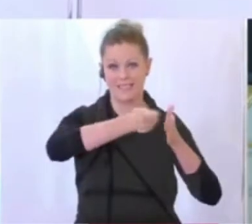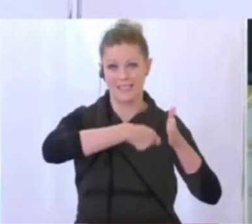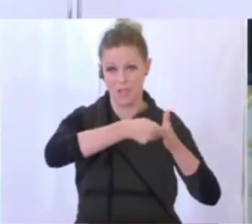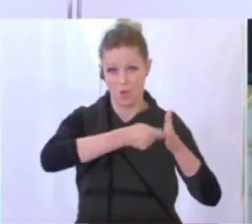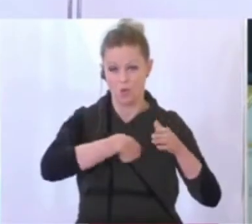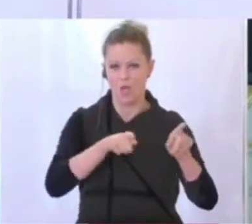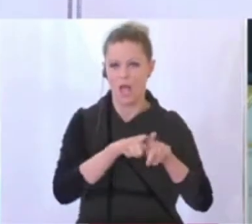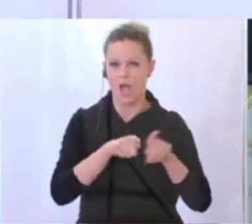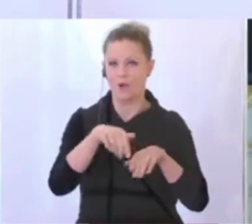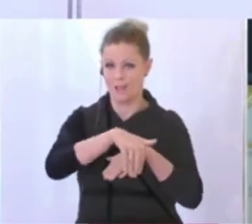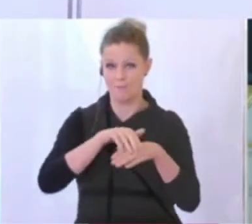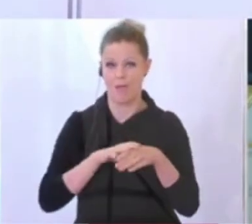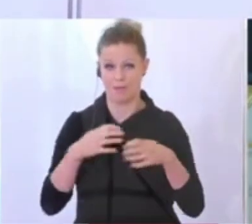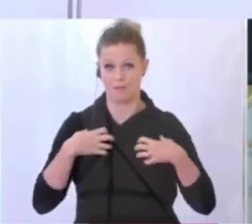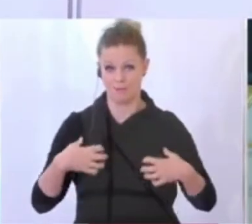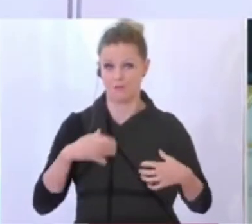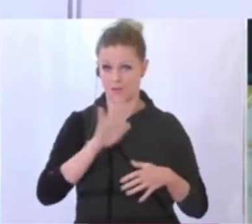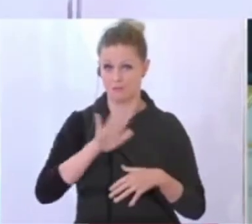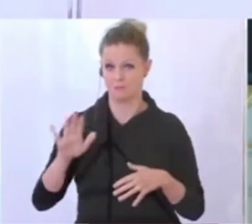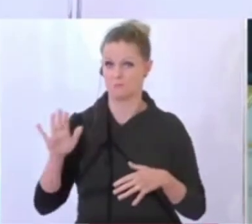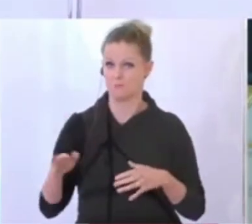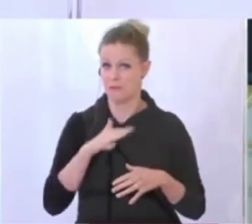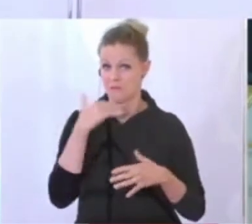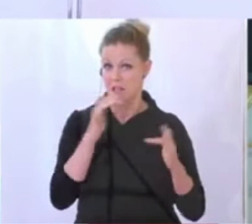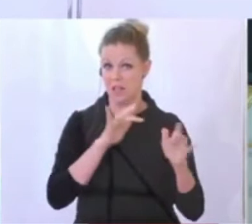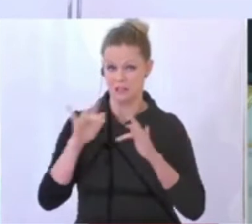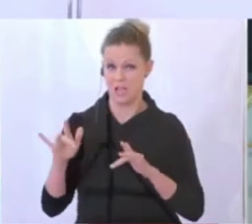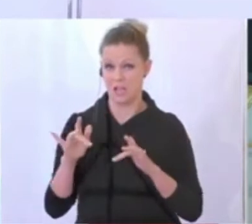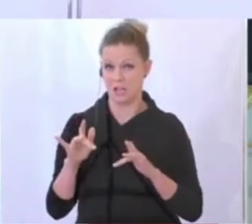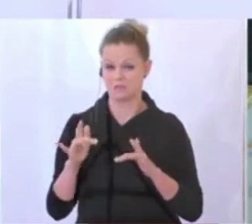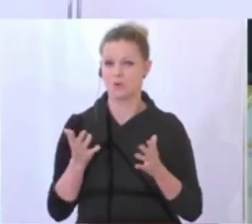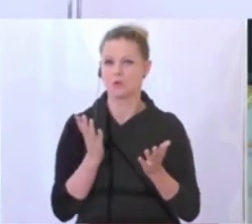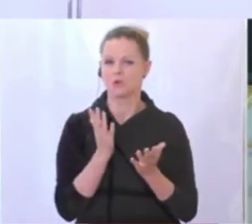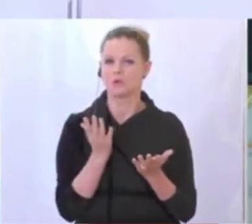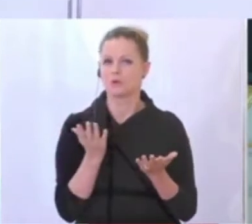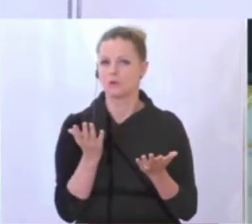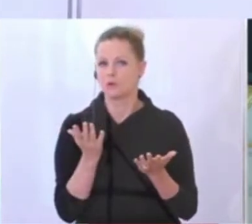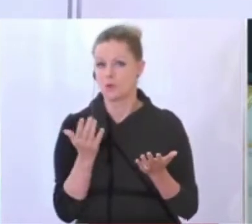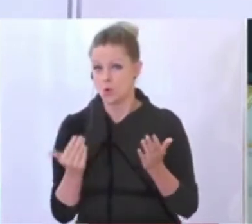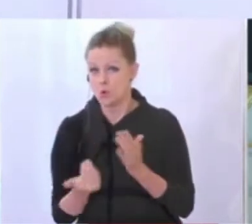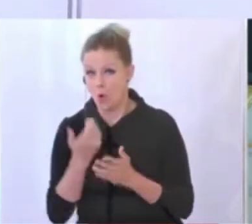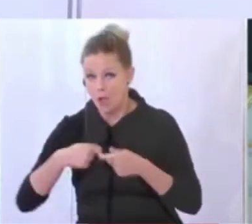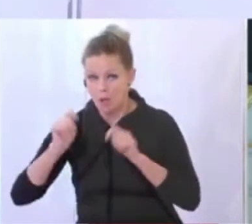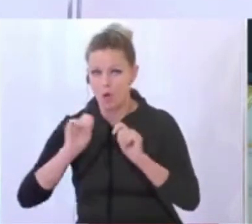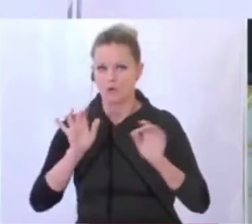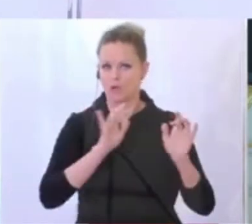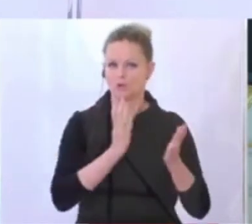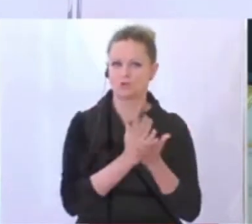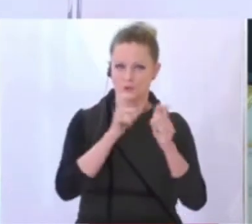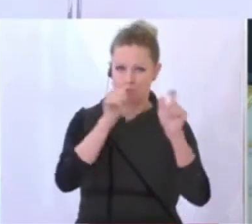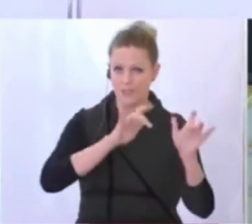gibt es ja gar nicht im Gemeindeeigentum, ob es jetzt bestehende sind, oder auch Neubauten nach den